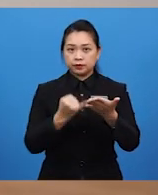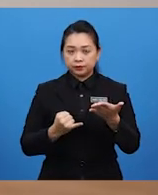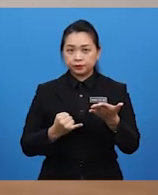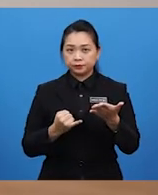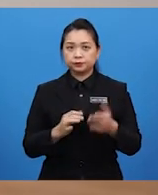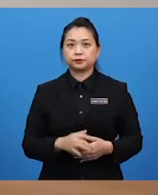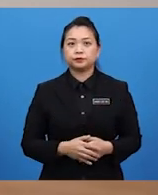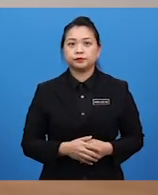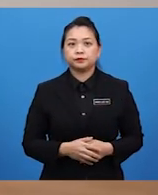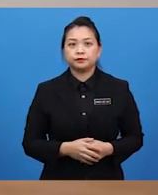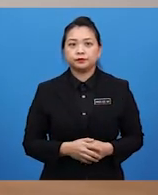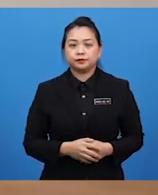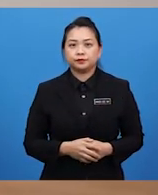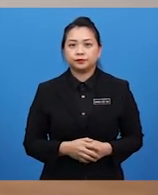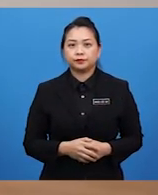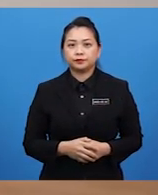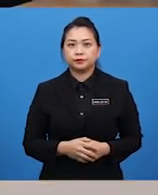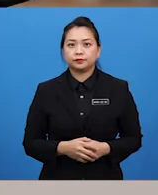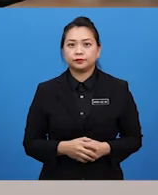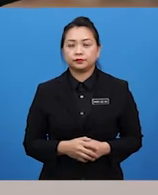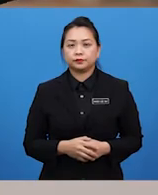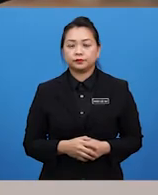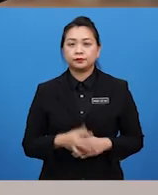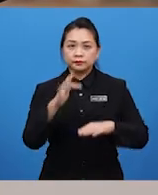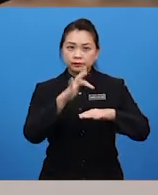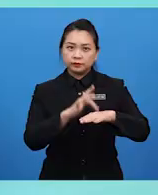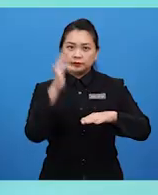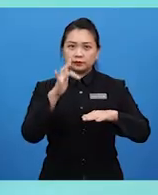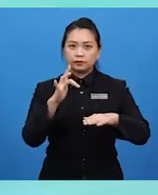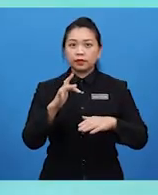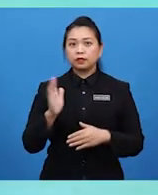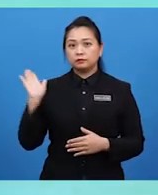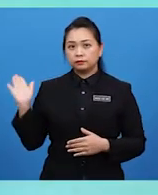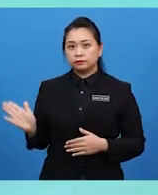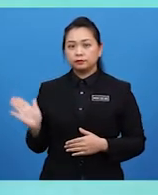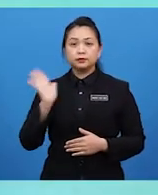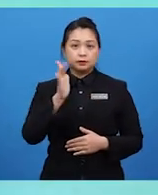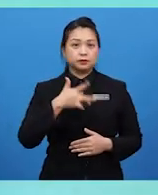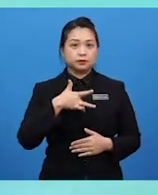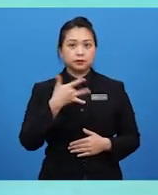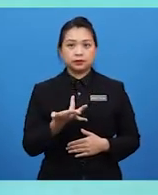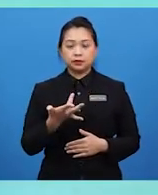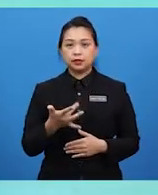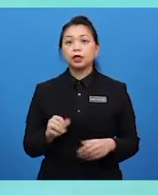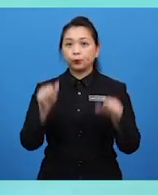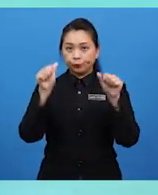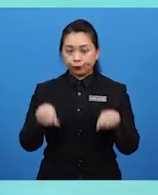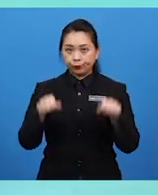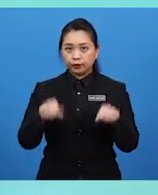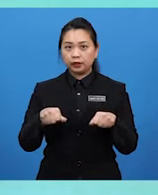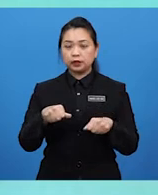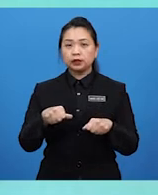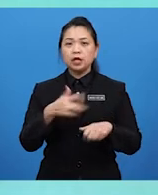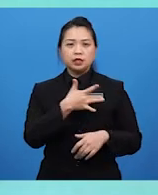Cikgu Jangan nak sentak-sentak. Ya, betul. Sensitiviti adalah satu perasaan atau keupayaan diria